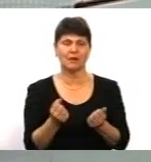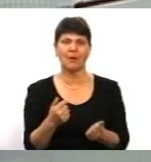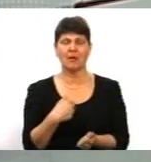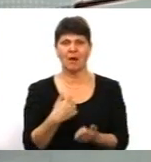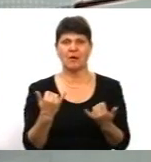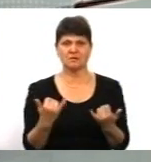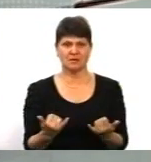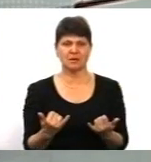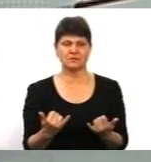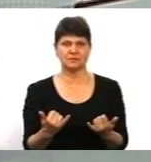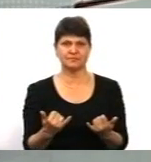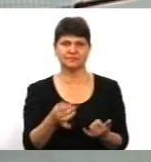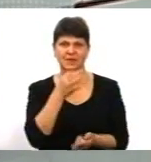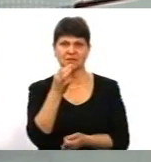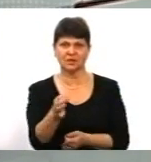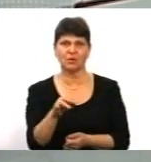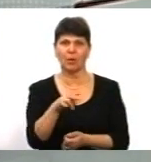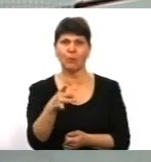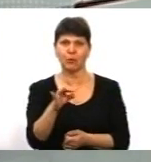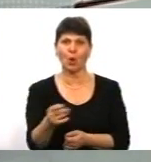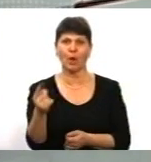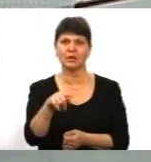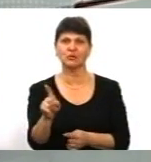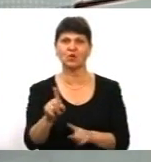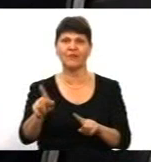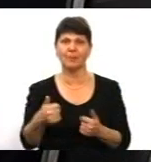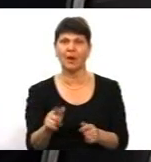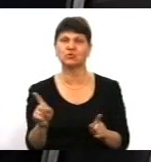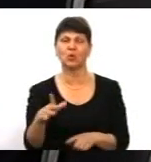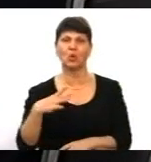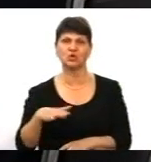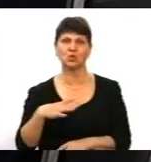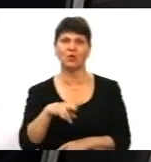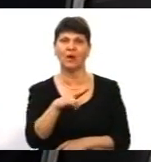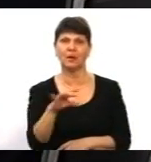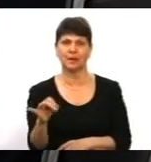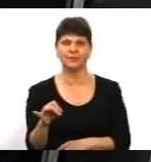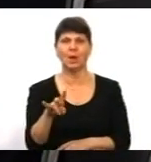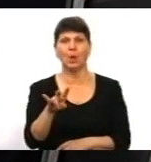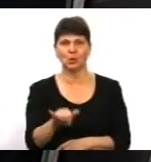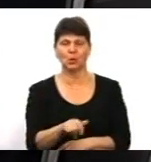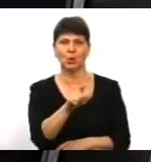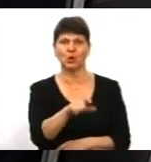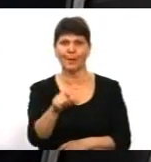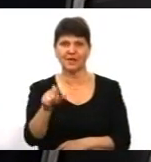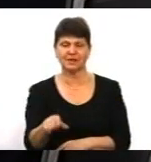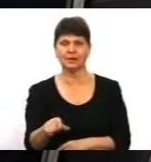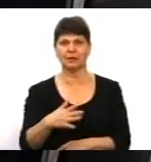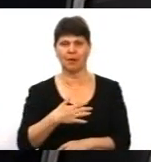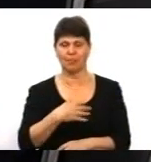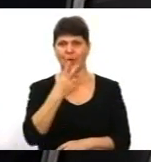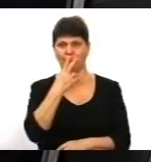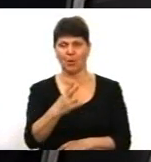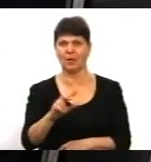кажу про те, чого вимагали і на що очікували. Ну, громадянин, на мій погляд, насамперед